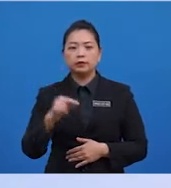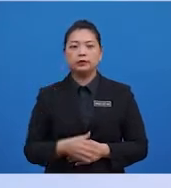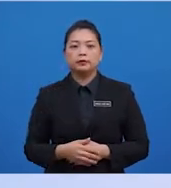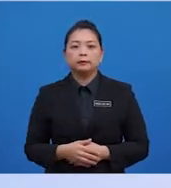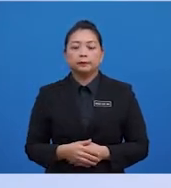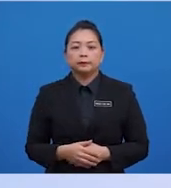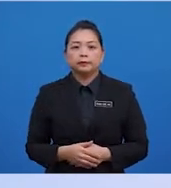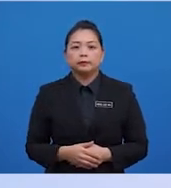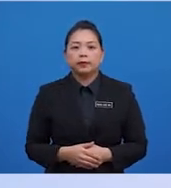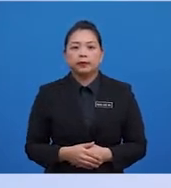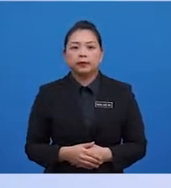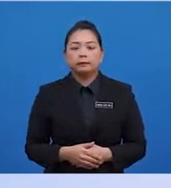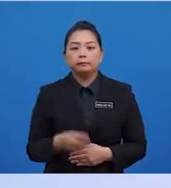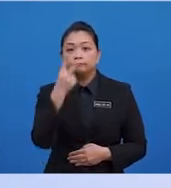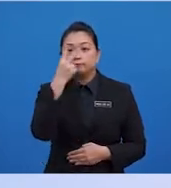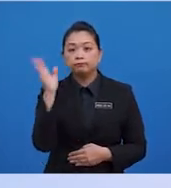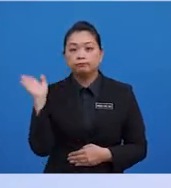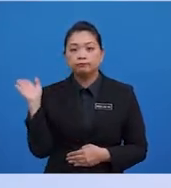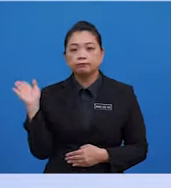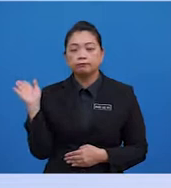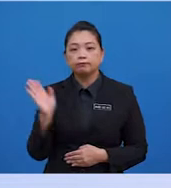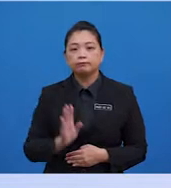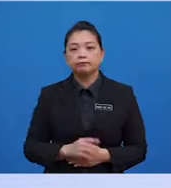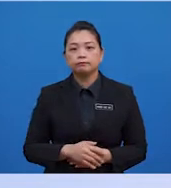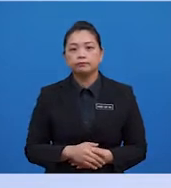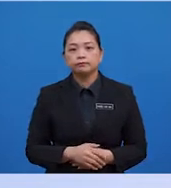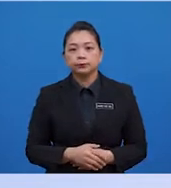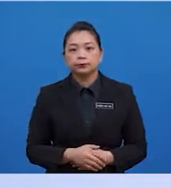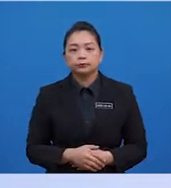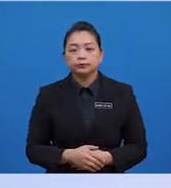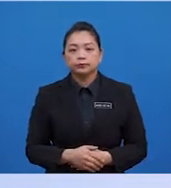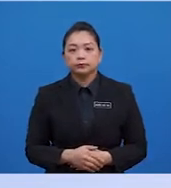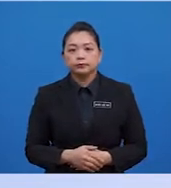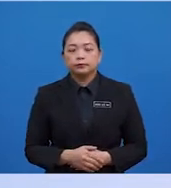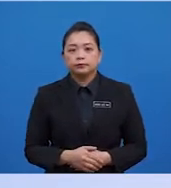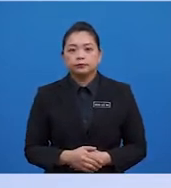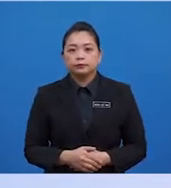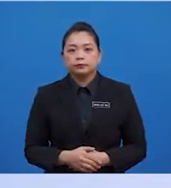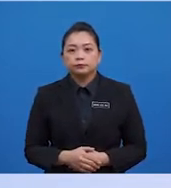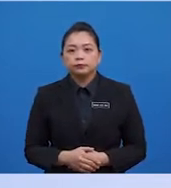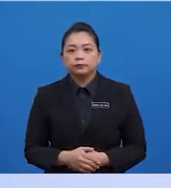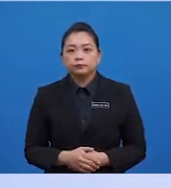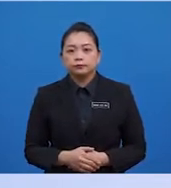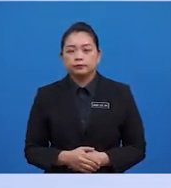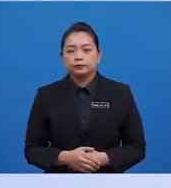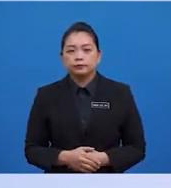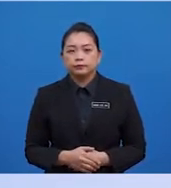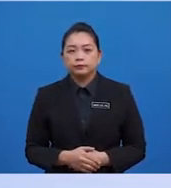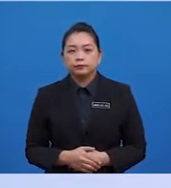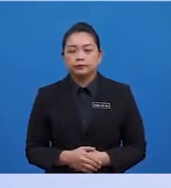iaitu 2,400 dibahagi dengan bilangan cerapan iaitu 12.